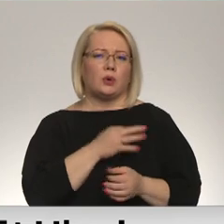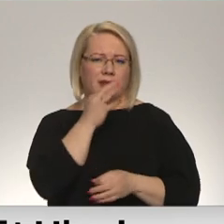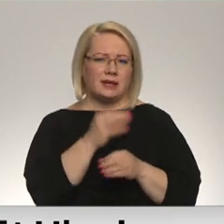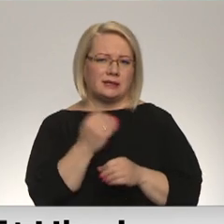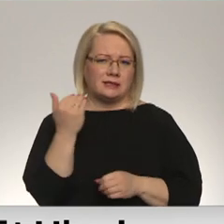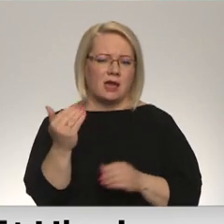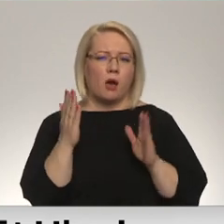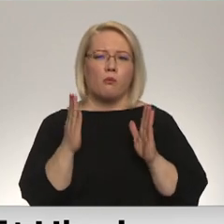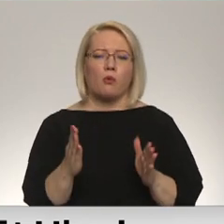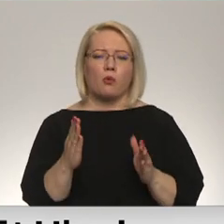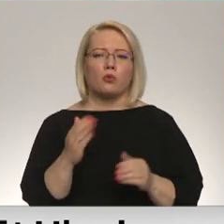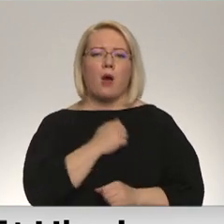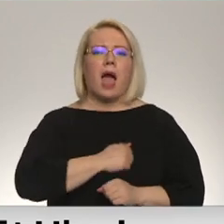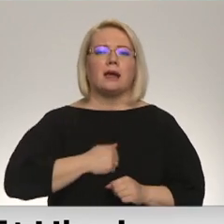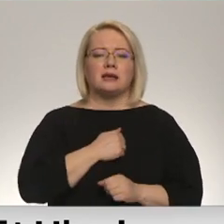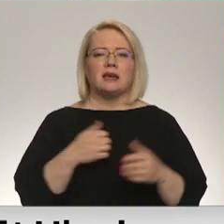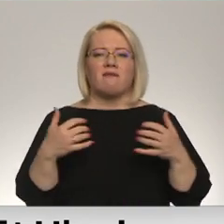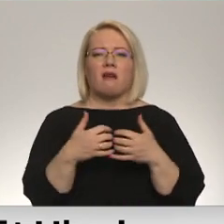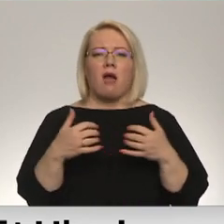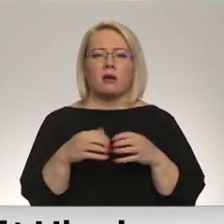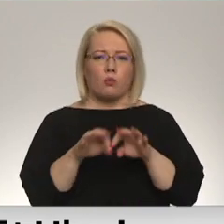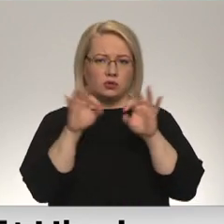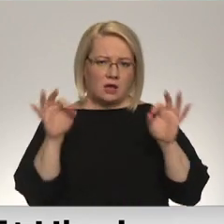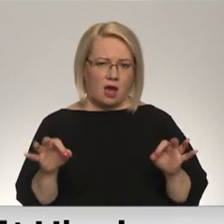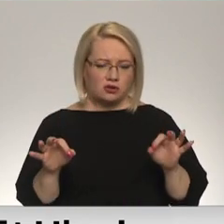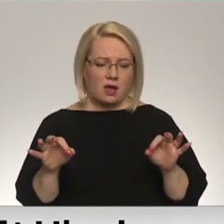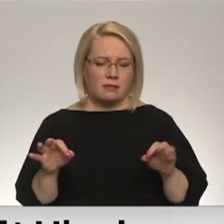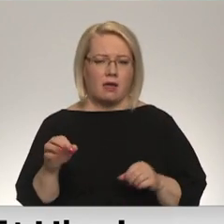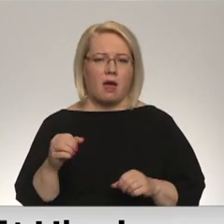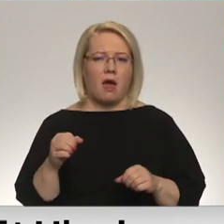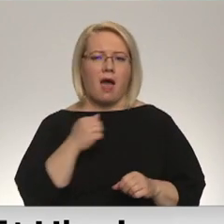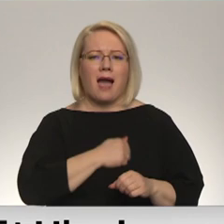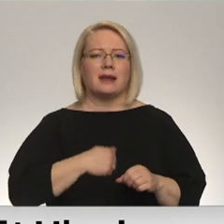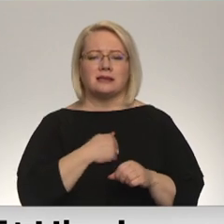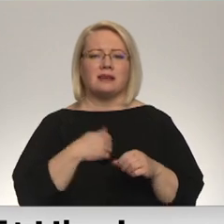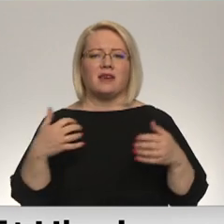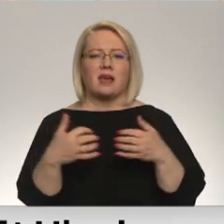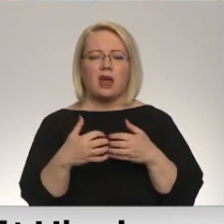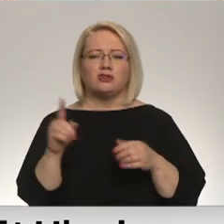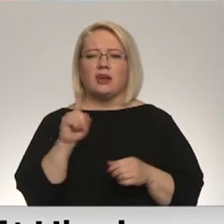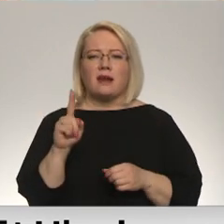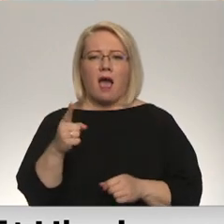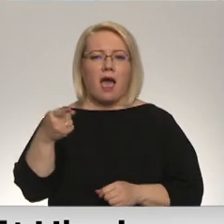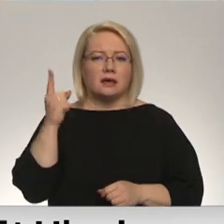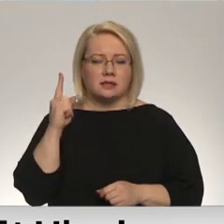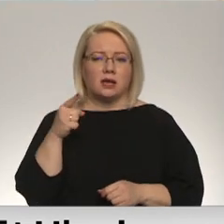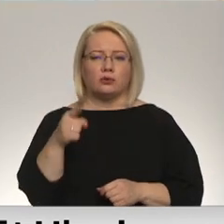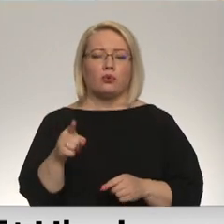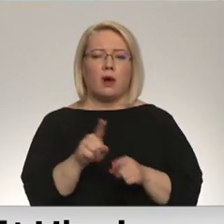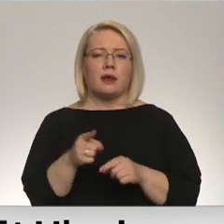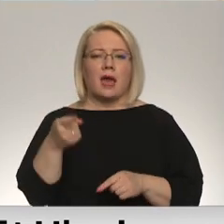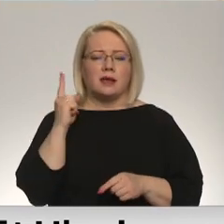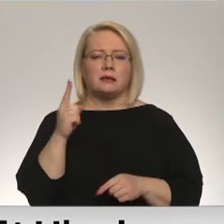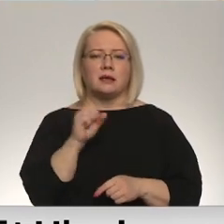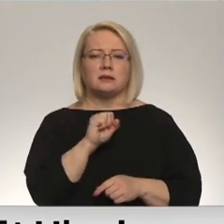agresīva kara uzsākšana. Agresīvas karš ir aizliegts, un to aizliedz apvienotu nāciju